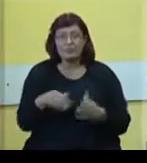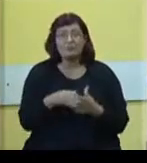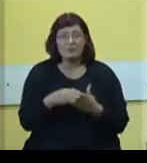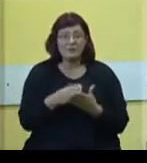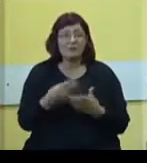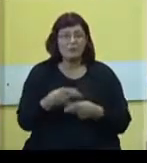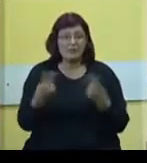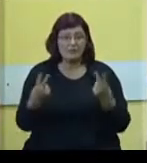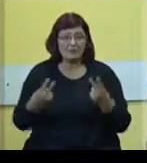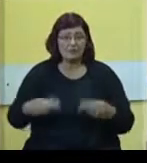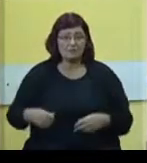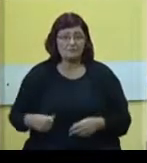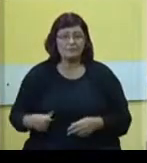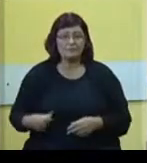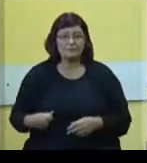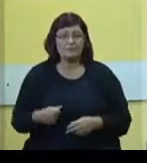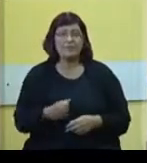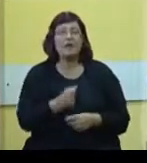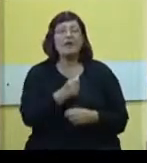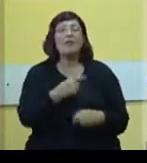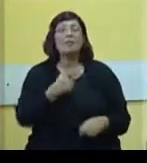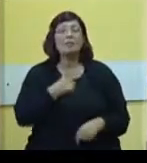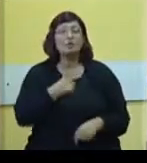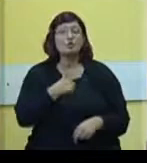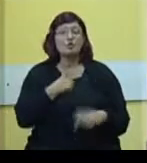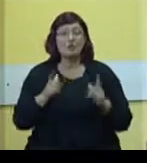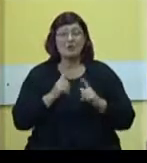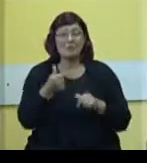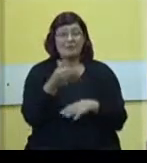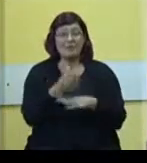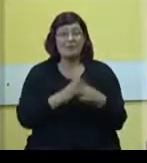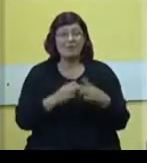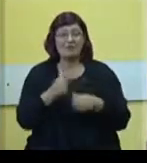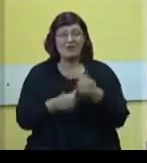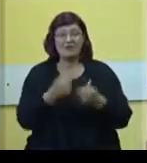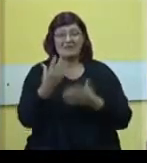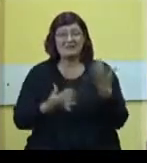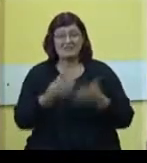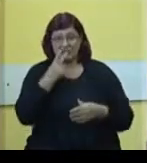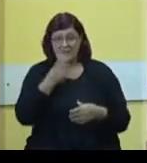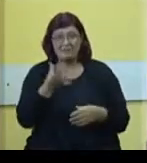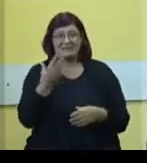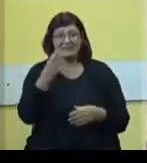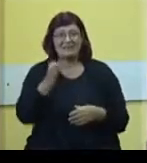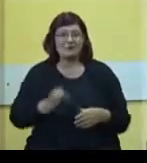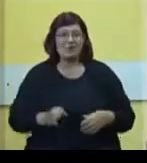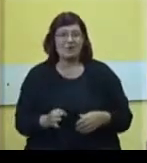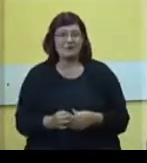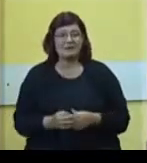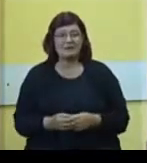bude jasno. Znači, ne možemo mi očekivati u prvoj polovini godine, matematički gledano, 50%,